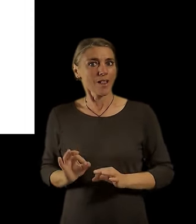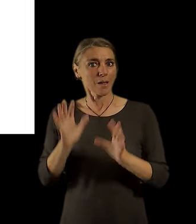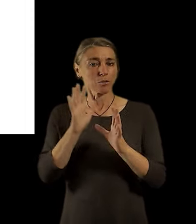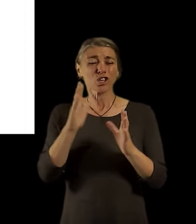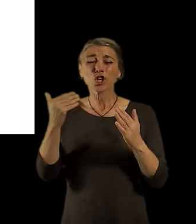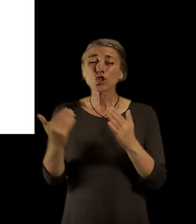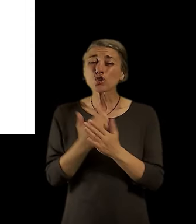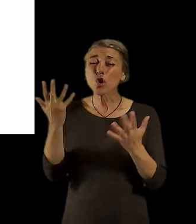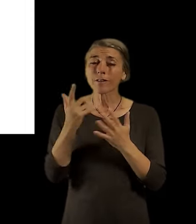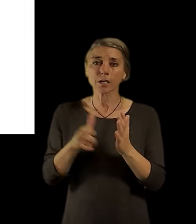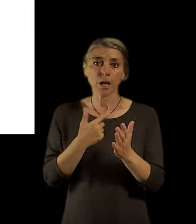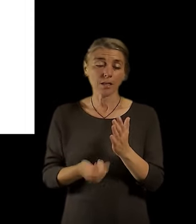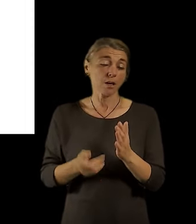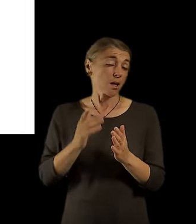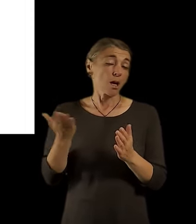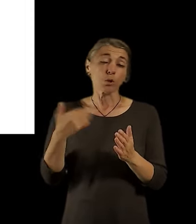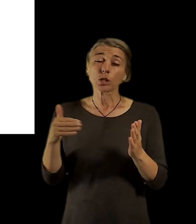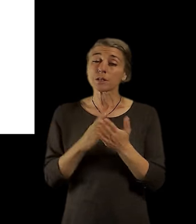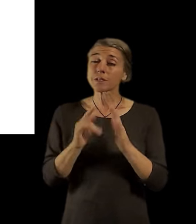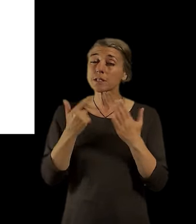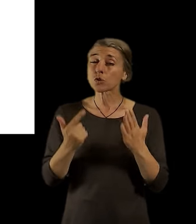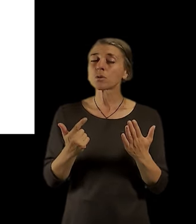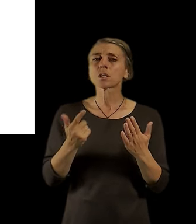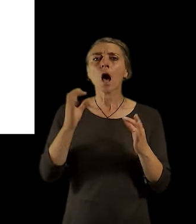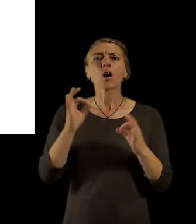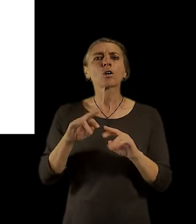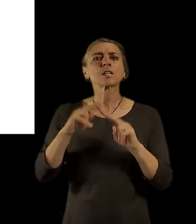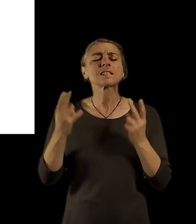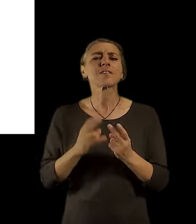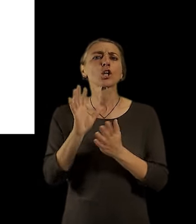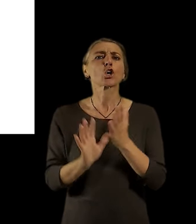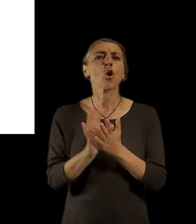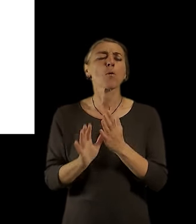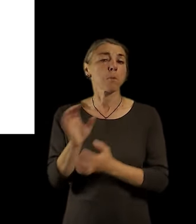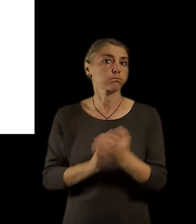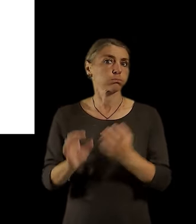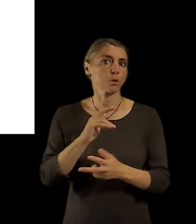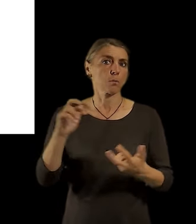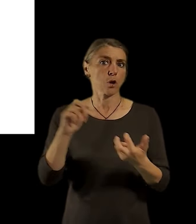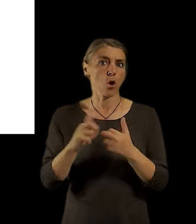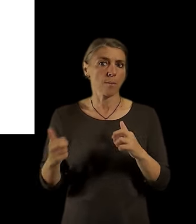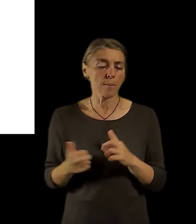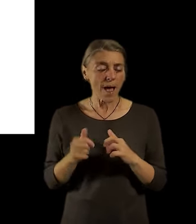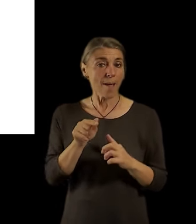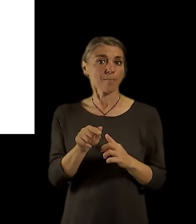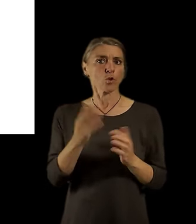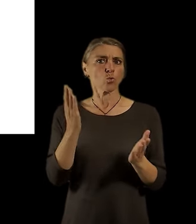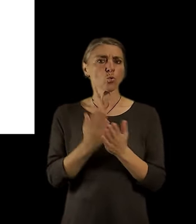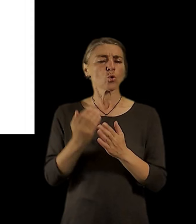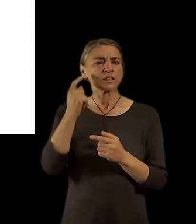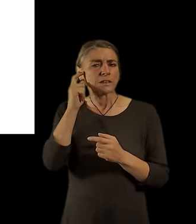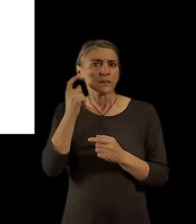reakce na nějakou ropnou krizi a i na ty koncepty toho modernistického plánování, kterých mluvil pan náměstek Hlaváček,